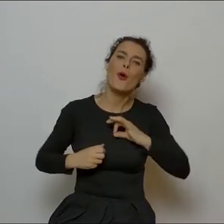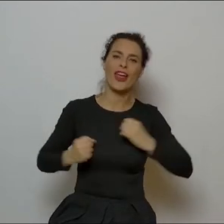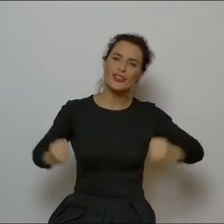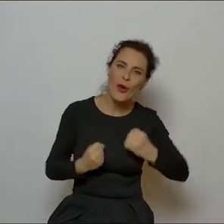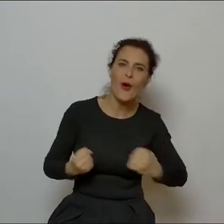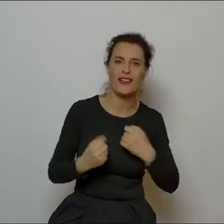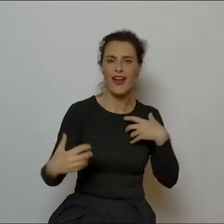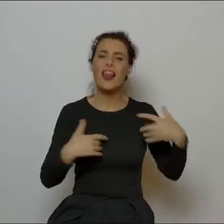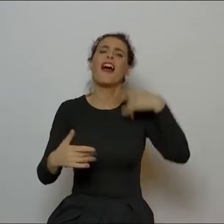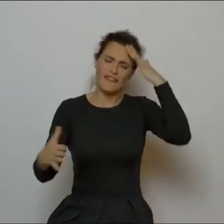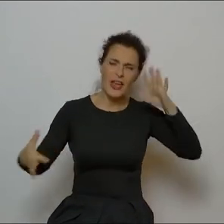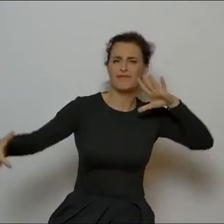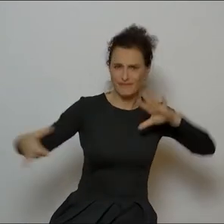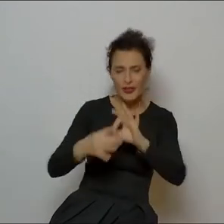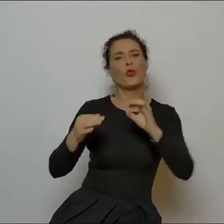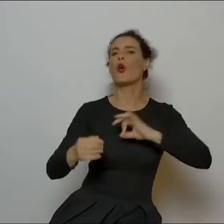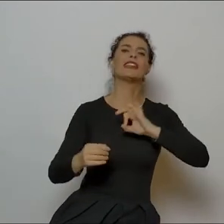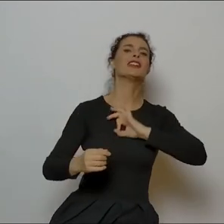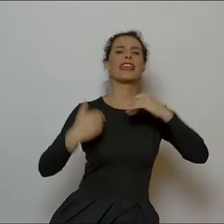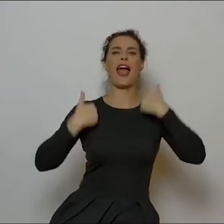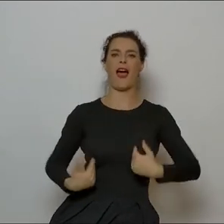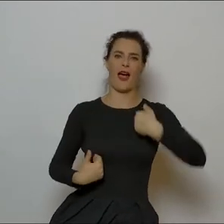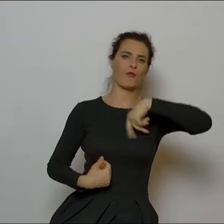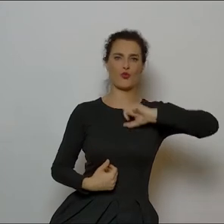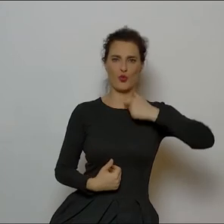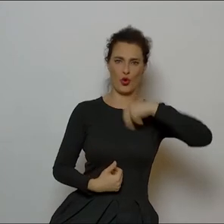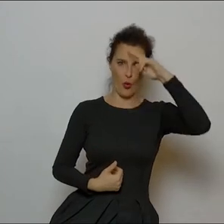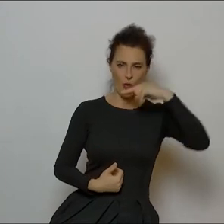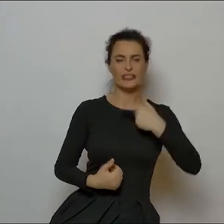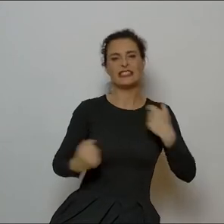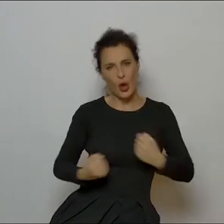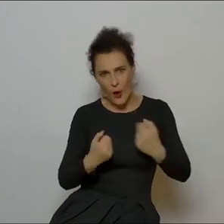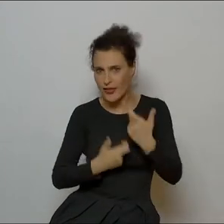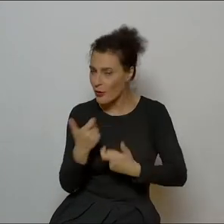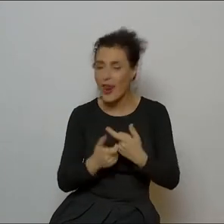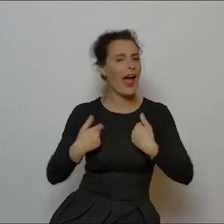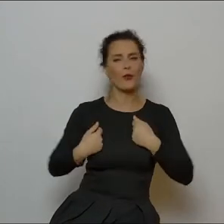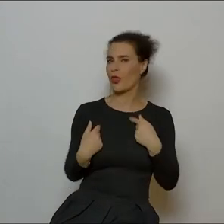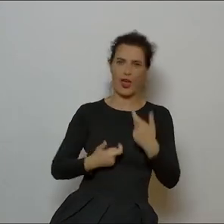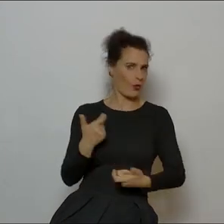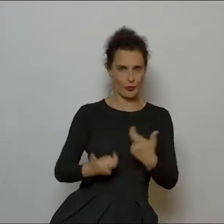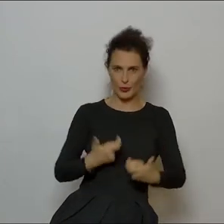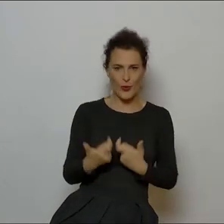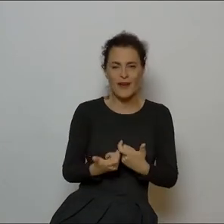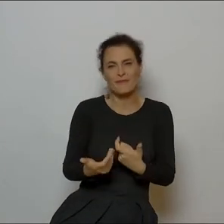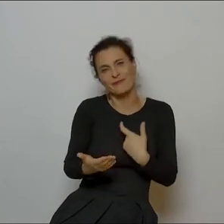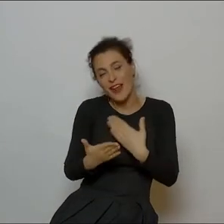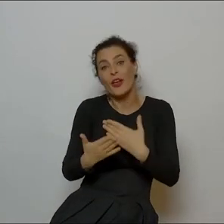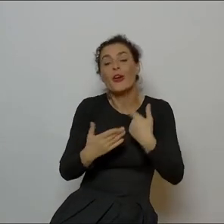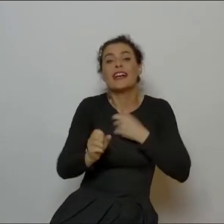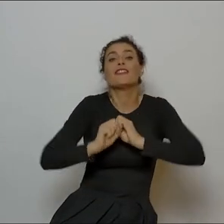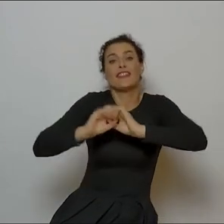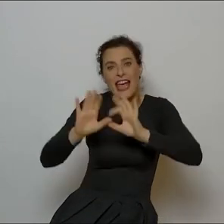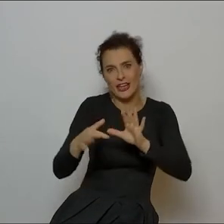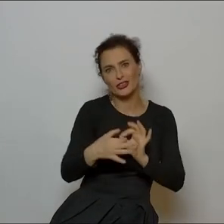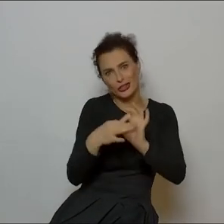rozumiem, że tak się kojarzę, że to jest jakaś moja domena, jakieś moje główne działania, natomiast nie jest to na nim. Ale teraz idąc już dalej